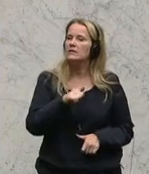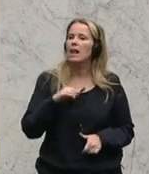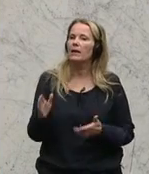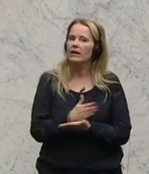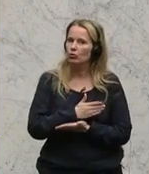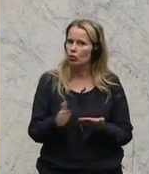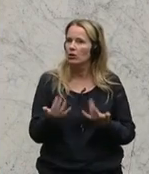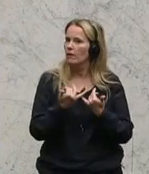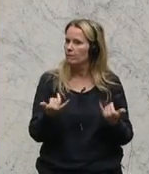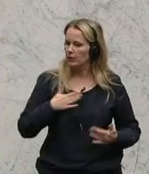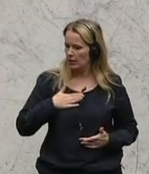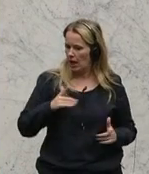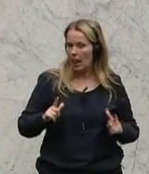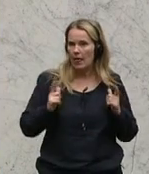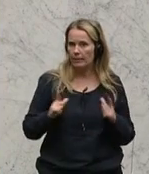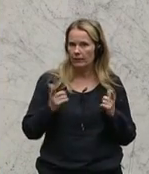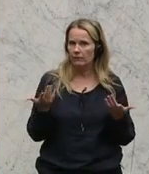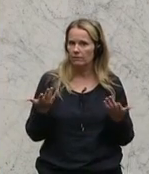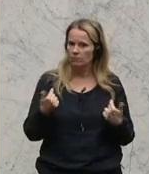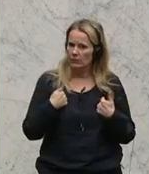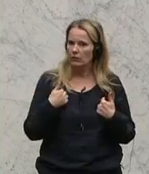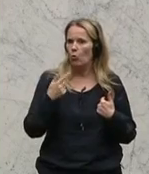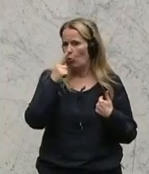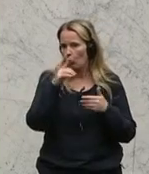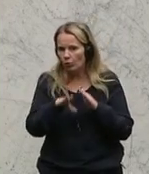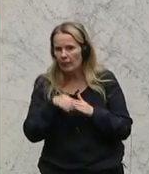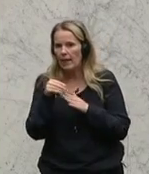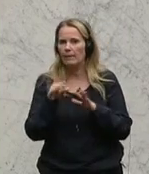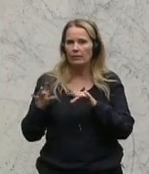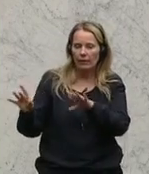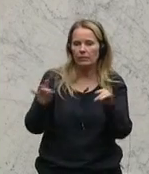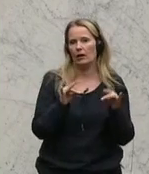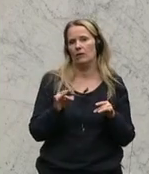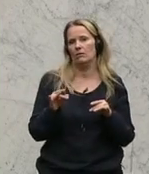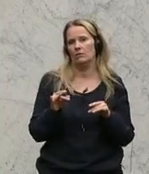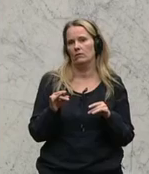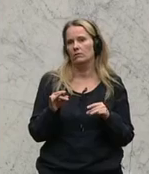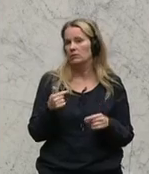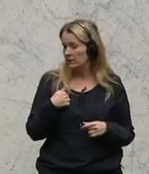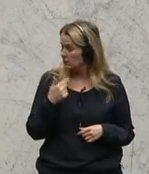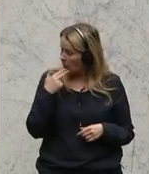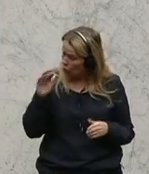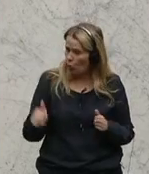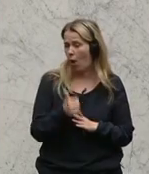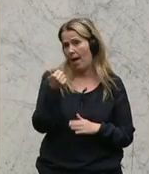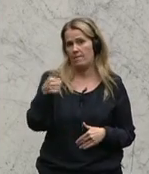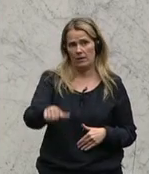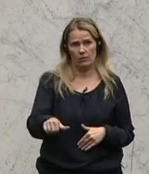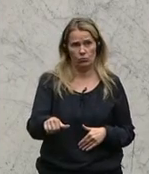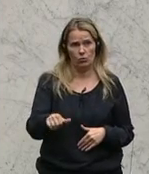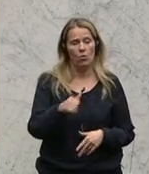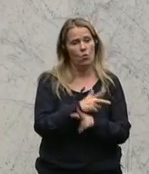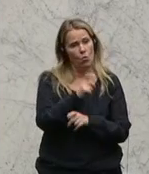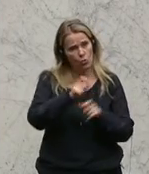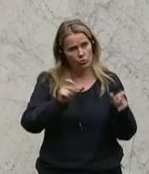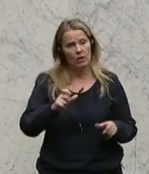können, wie sie ihr Leben leben, wie sie unternehmerisch tätig sind. Und ich sage es noch einmal ganz deutlich, die